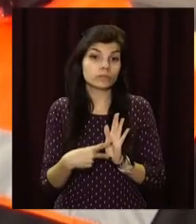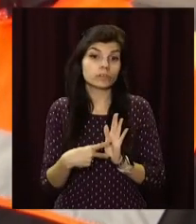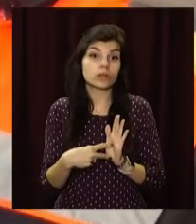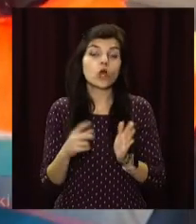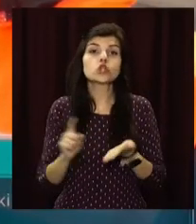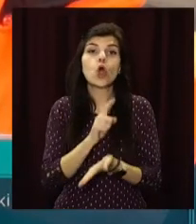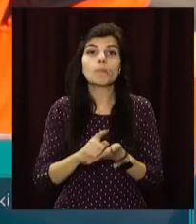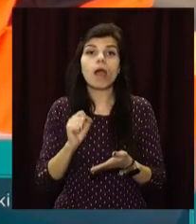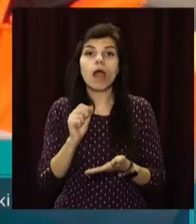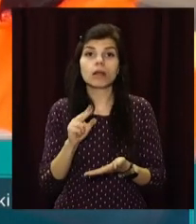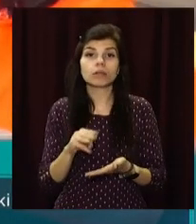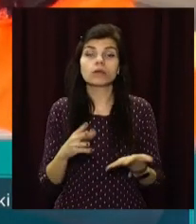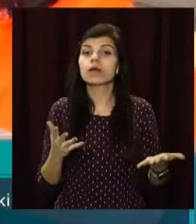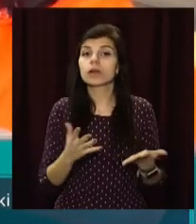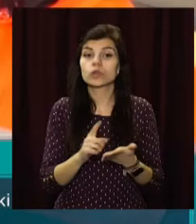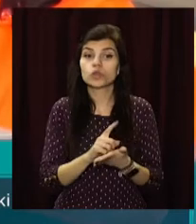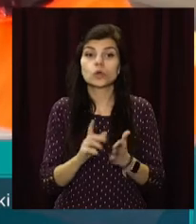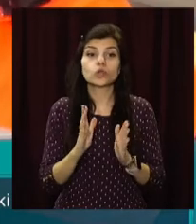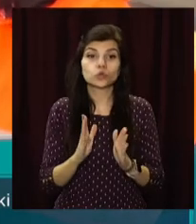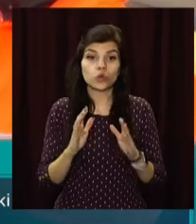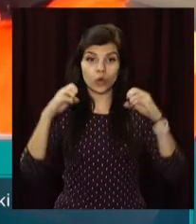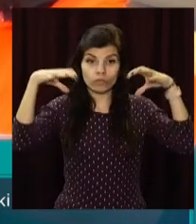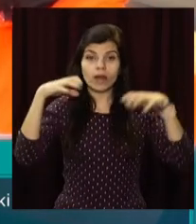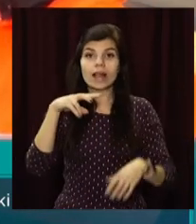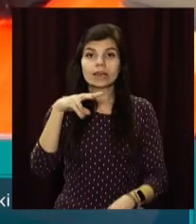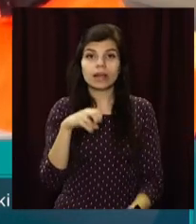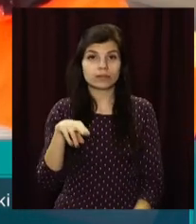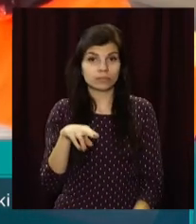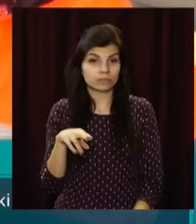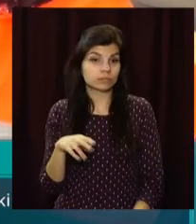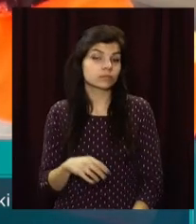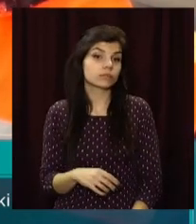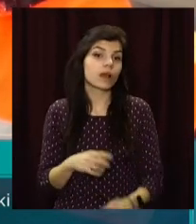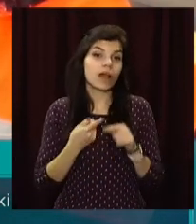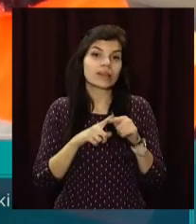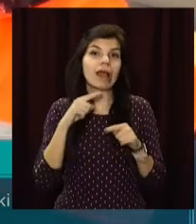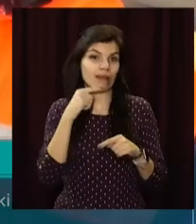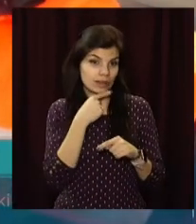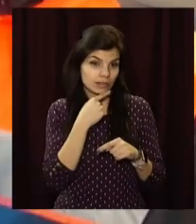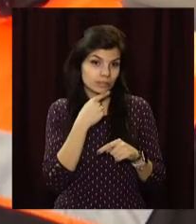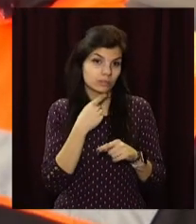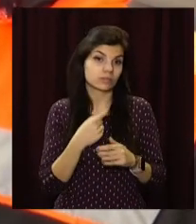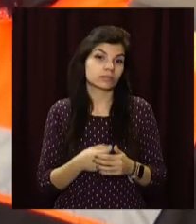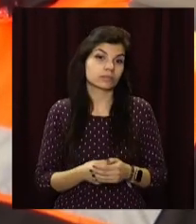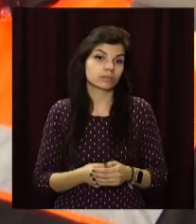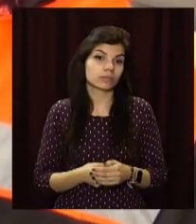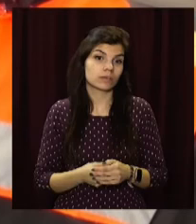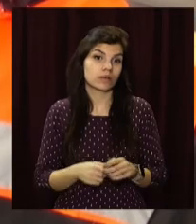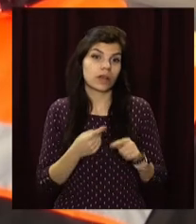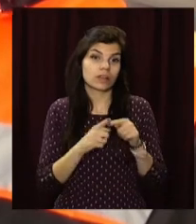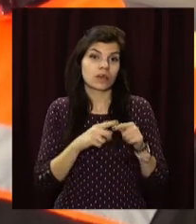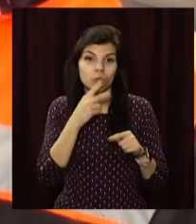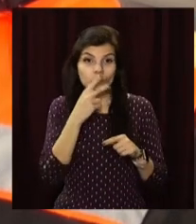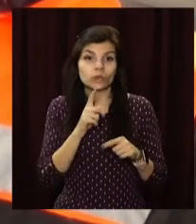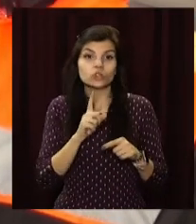нормативних актів, тільки підсвіткувати світильниками. Тобто це передбачає, що